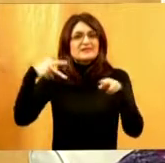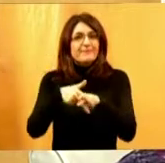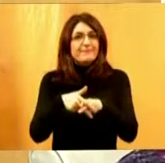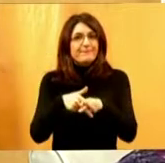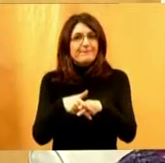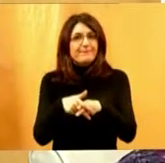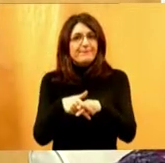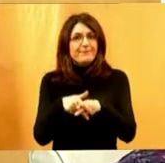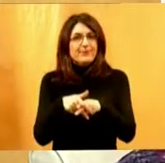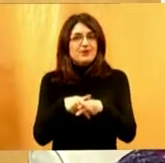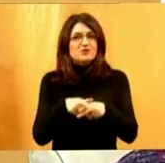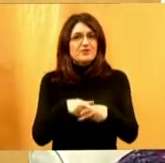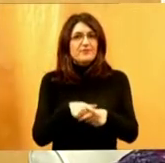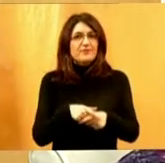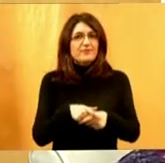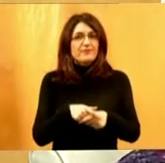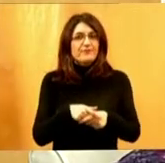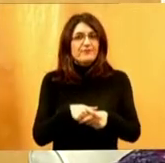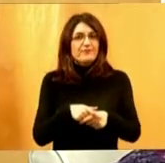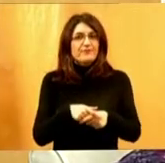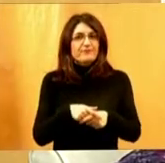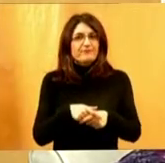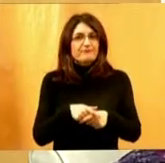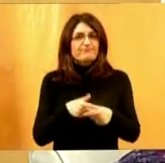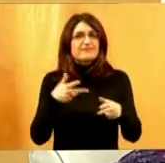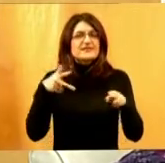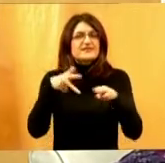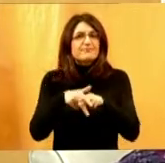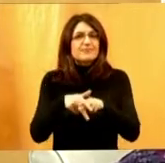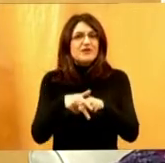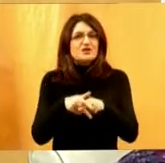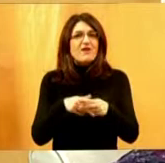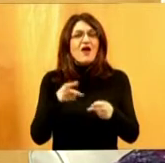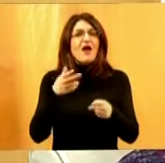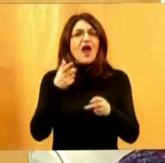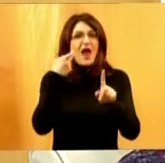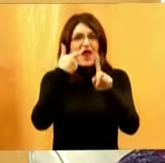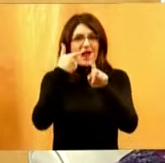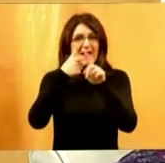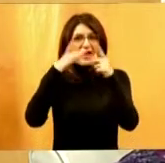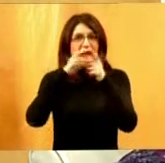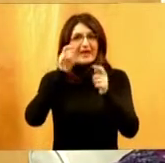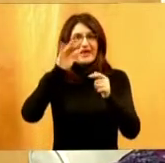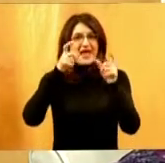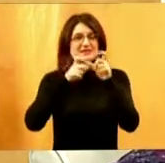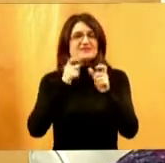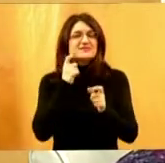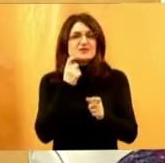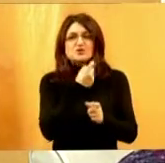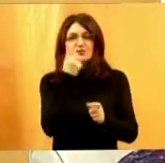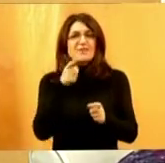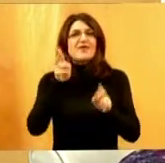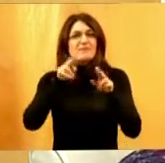ja bih rekla, spriječava karijese jer u sebi ima flor.